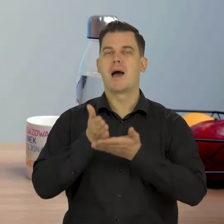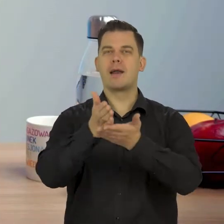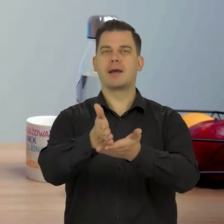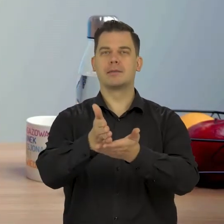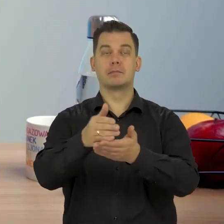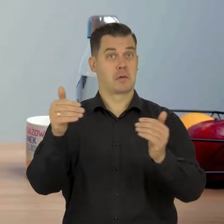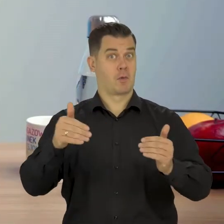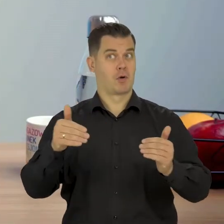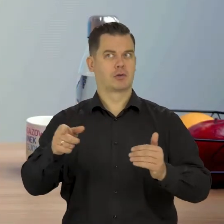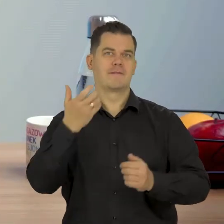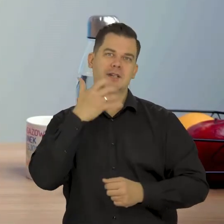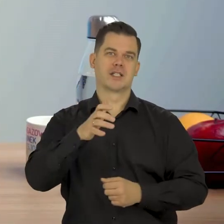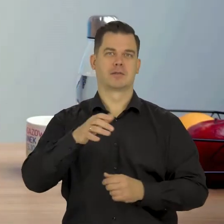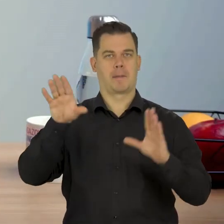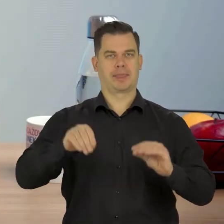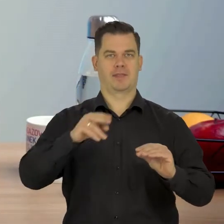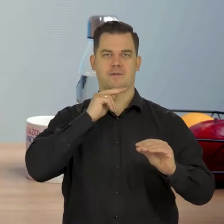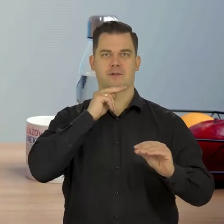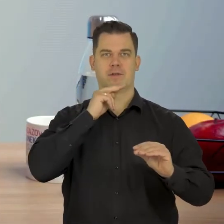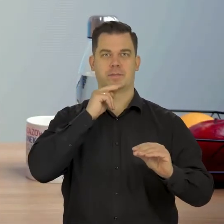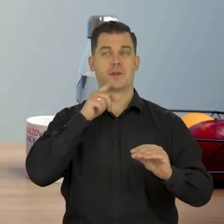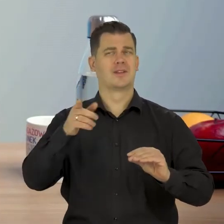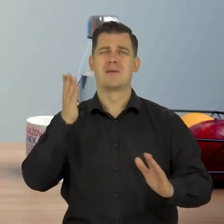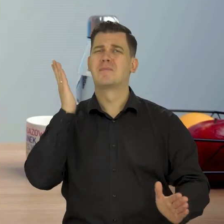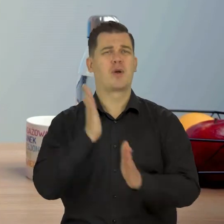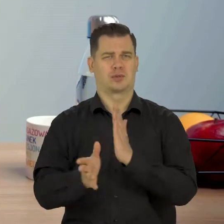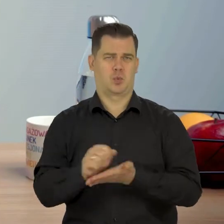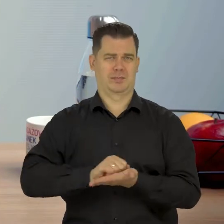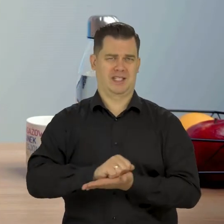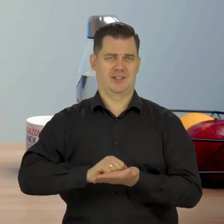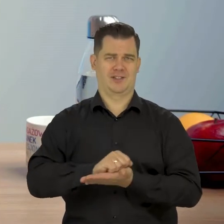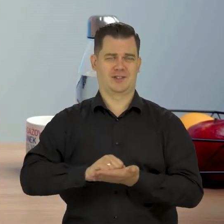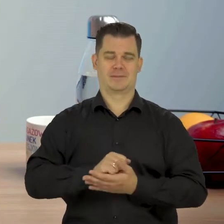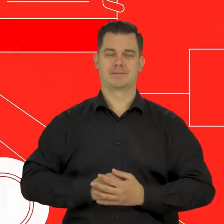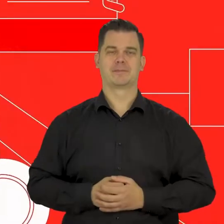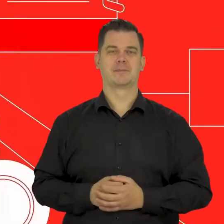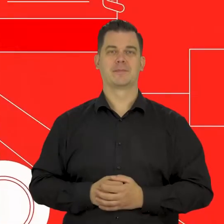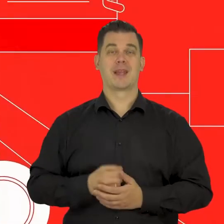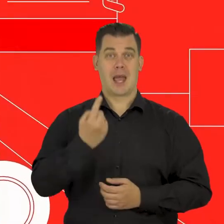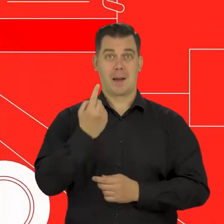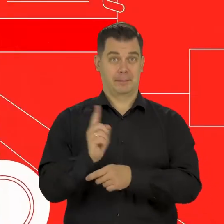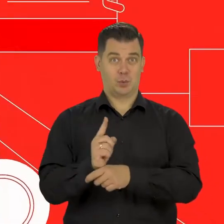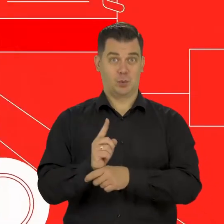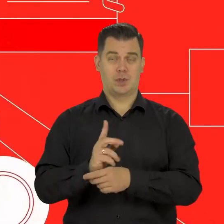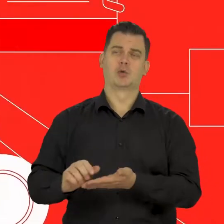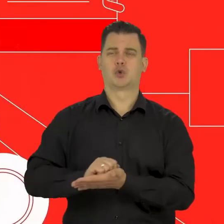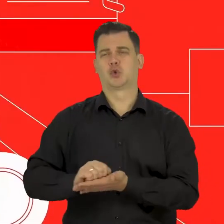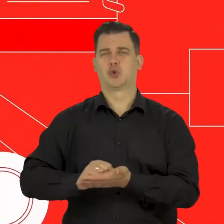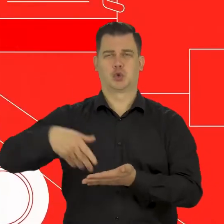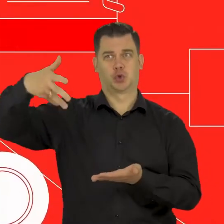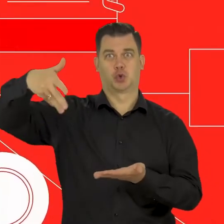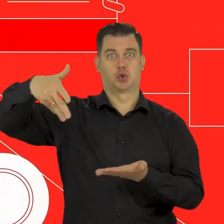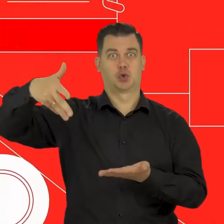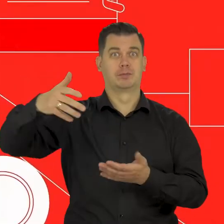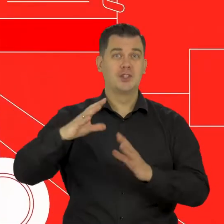które pozwolą nam w porę zakręcić kran. Zacznijmy od prostego mycia naczyń. Każda minuta mycia naczyń pod bieżącą